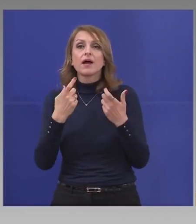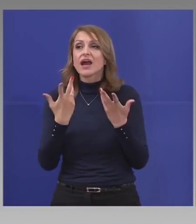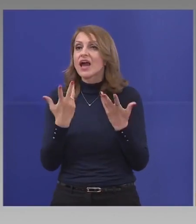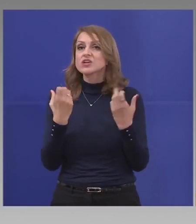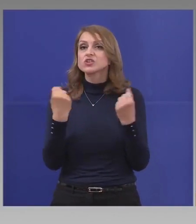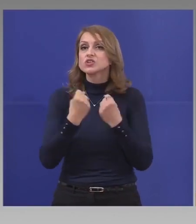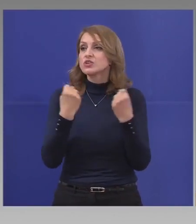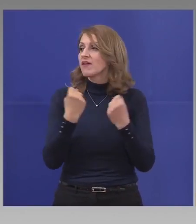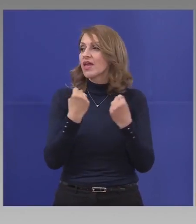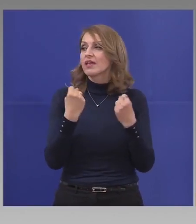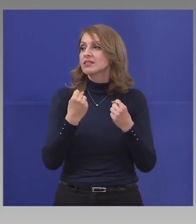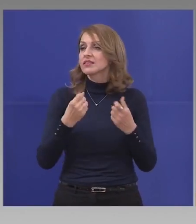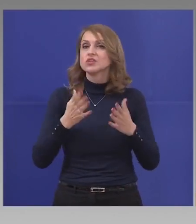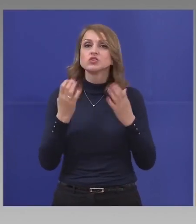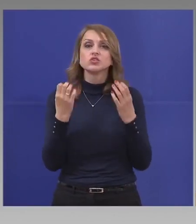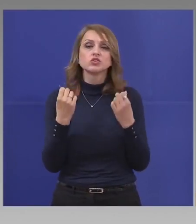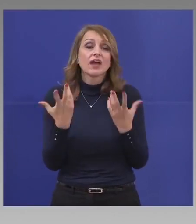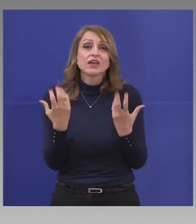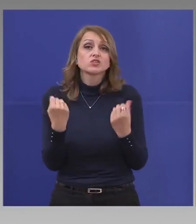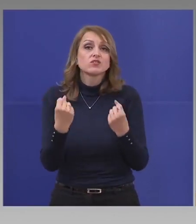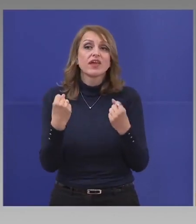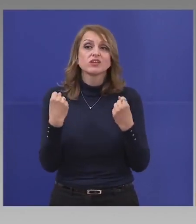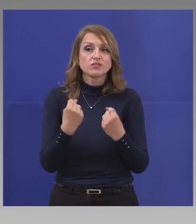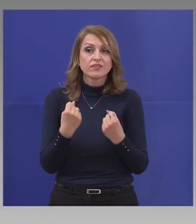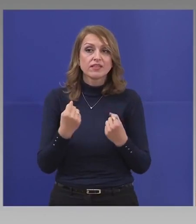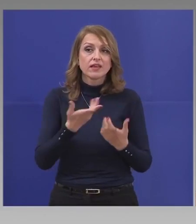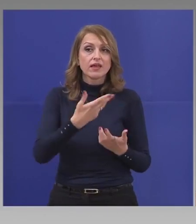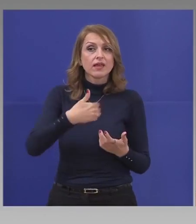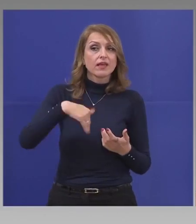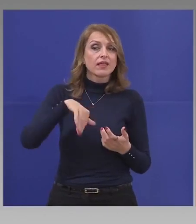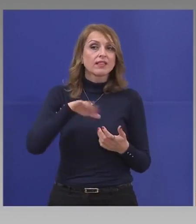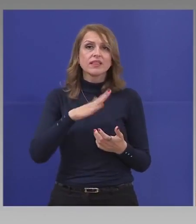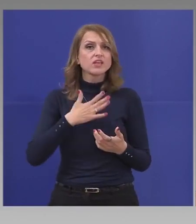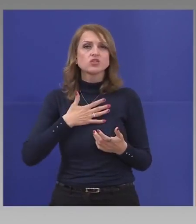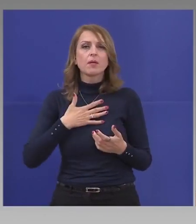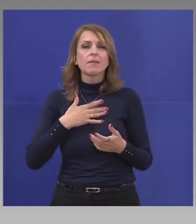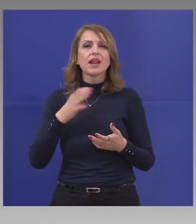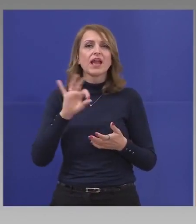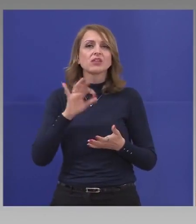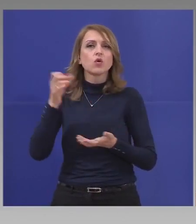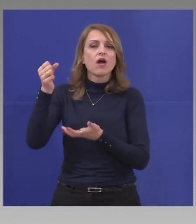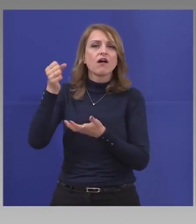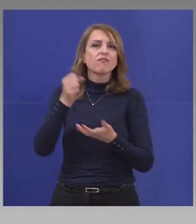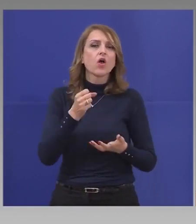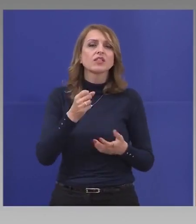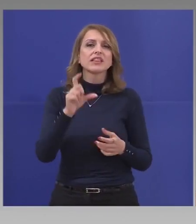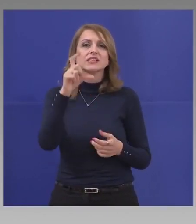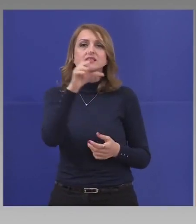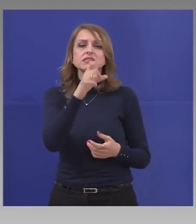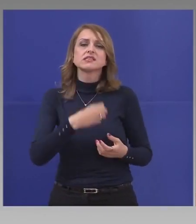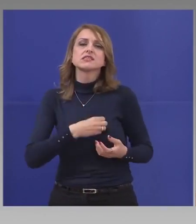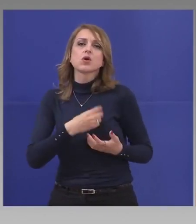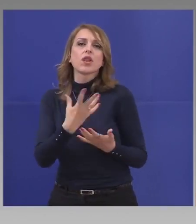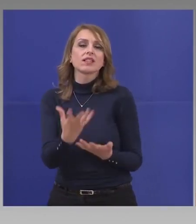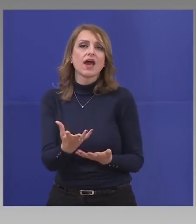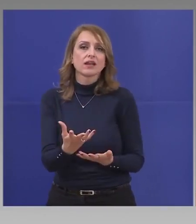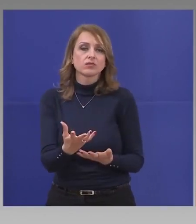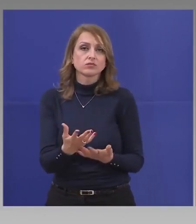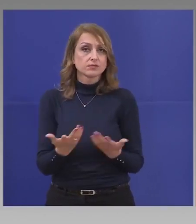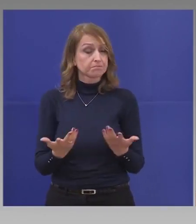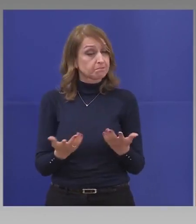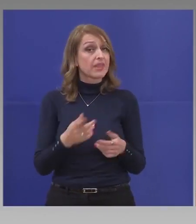можете ли да произнесете тези думи? Ишимаме ли фонд Солидарност? Фонд Солидарност е първо бизнеса.